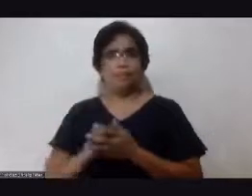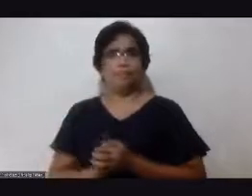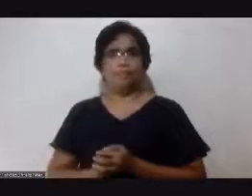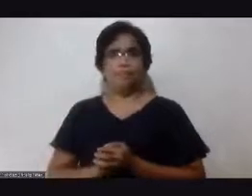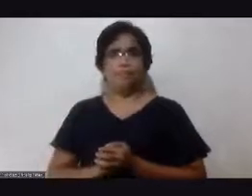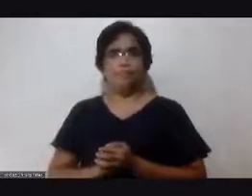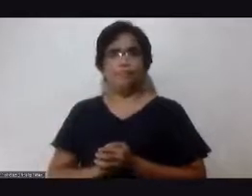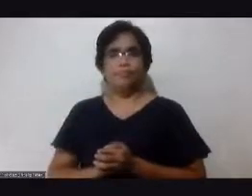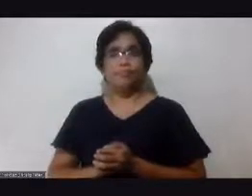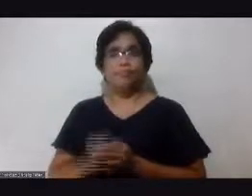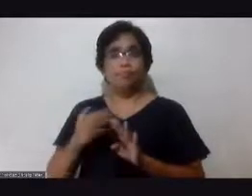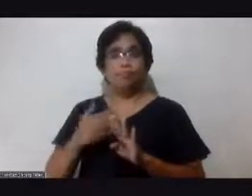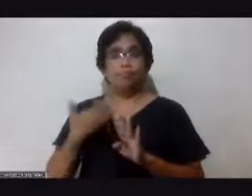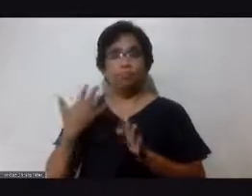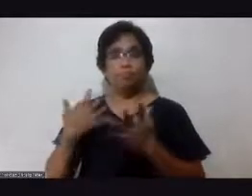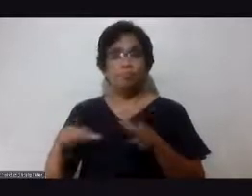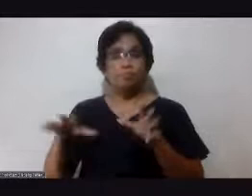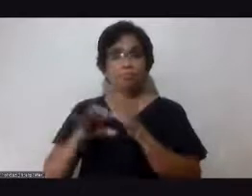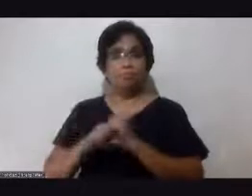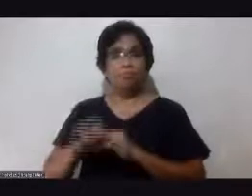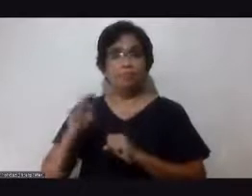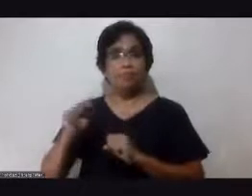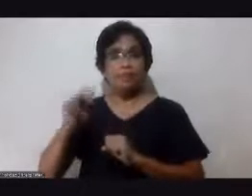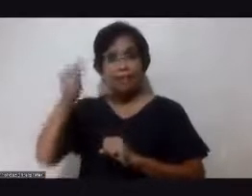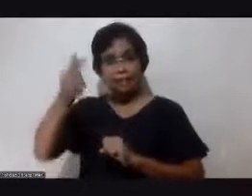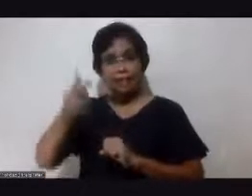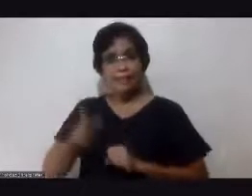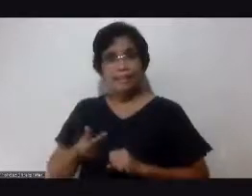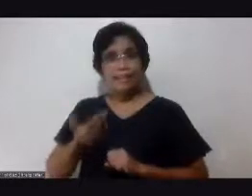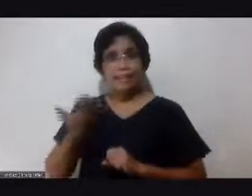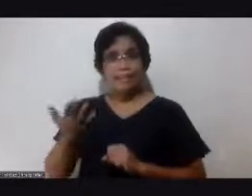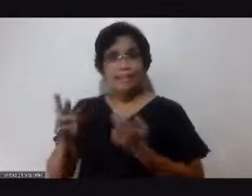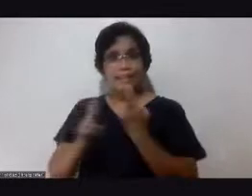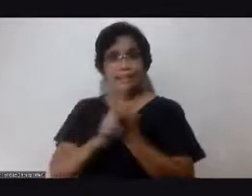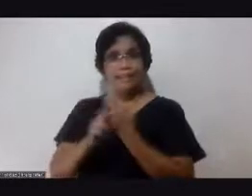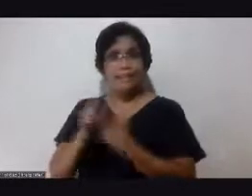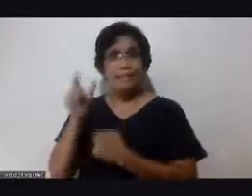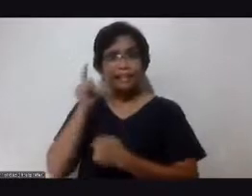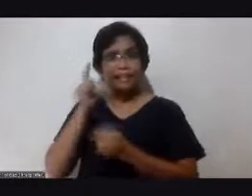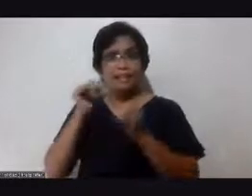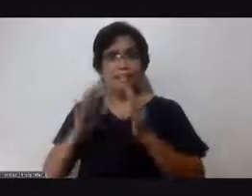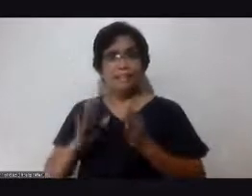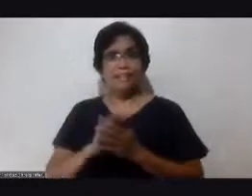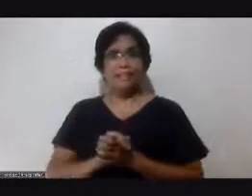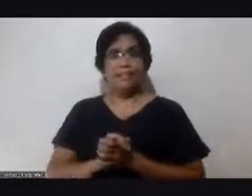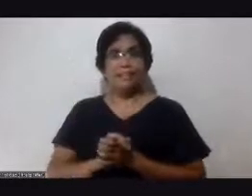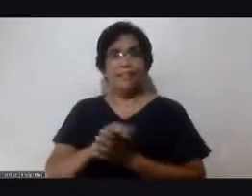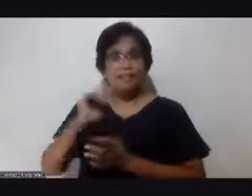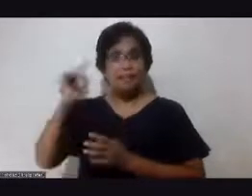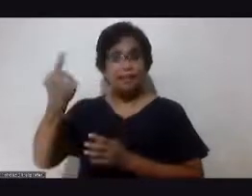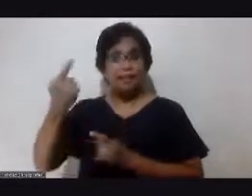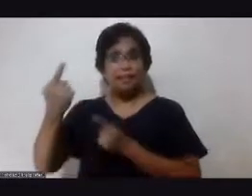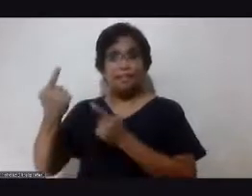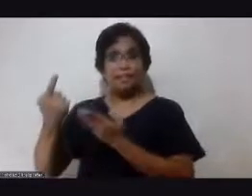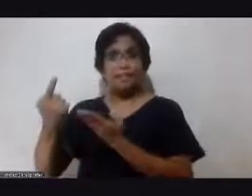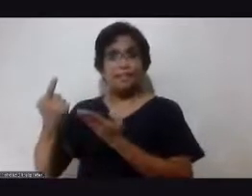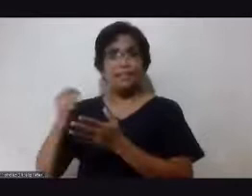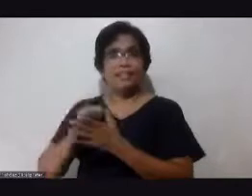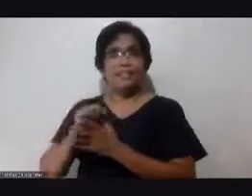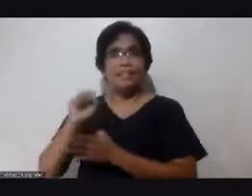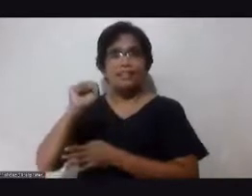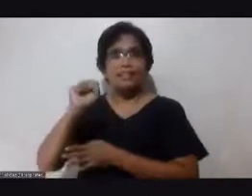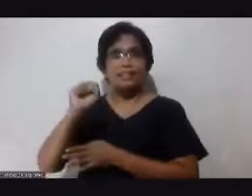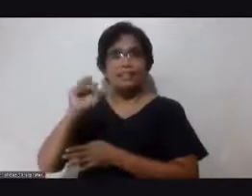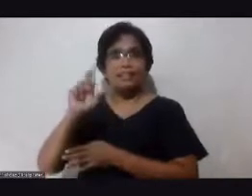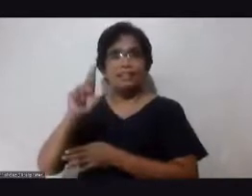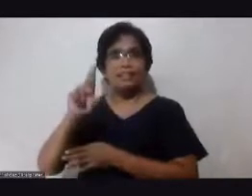magtapos, kailangan kong batiin ng ating mga regular listeners. Yes. Nangunguna na dyan si, ano, si Cerely